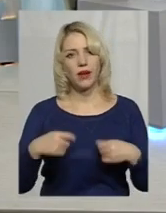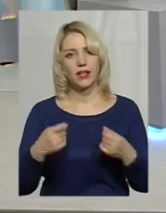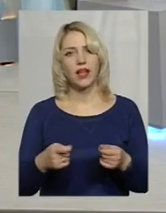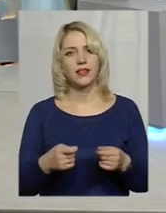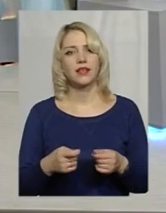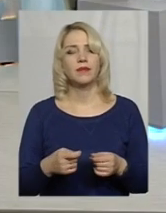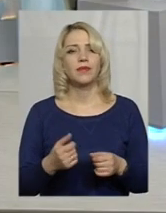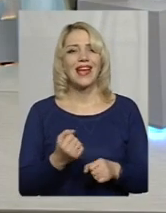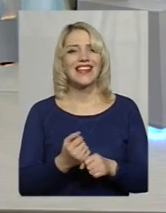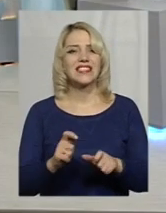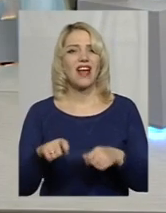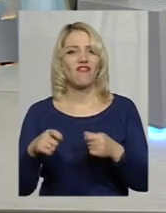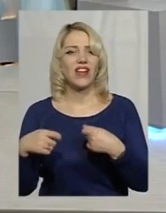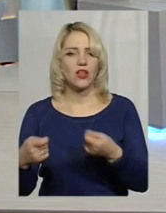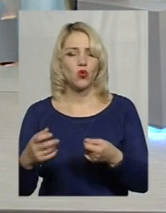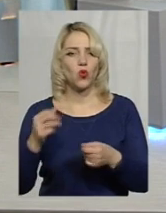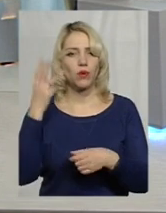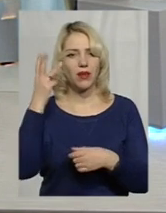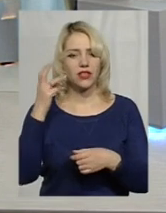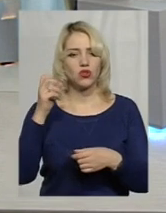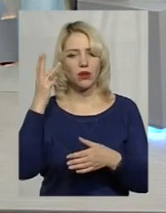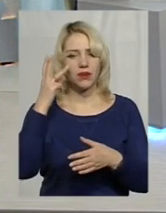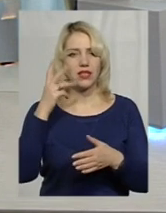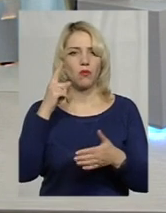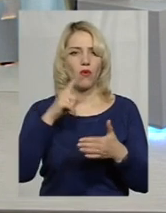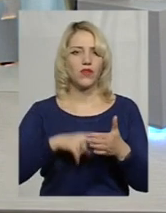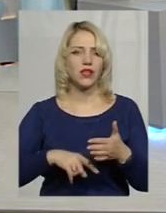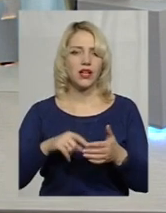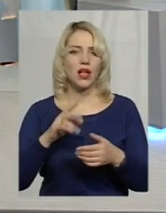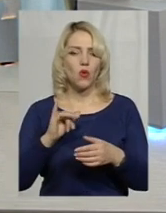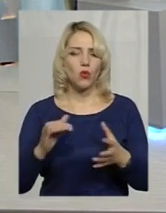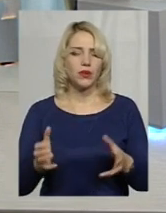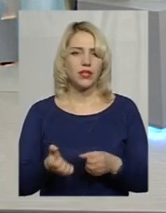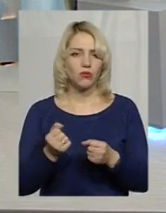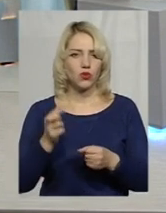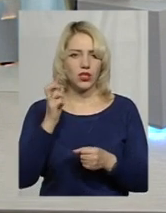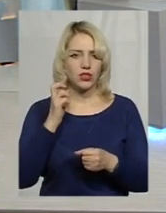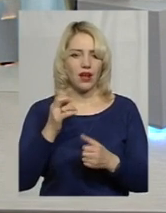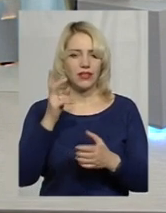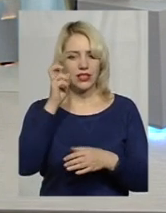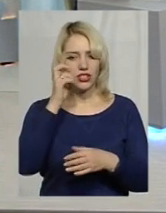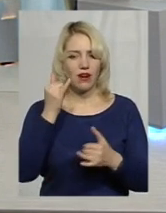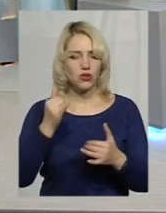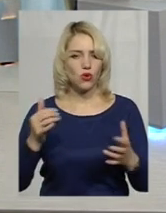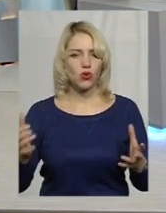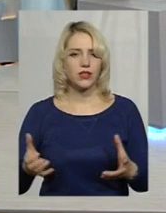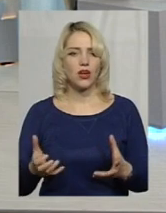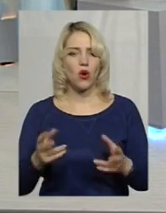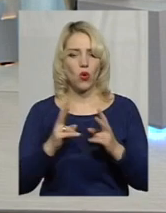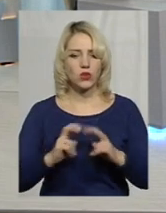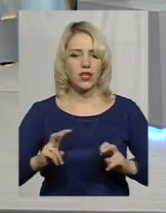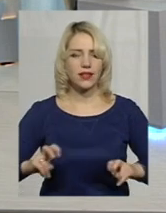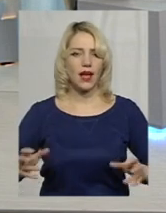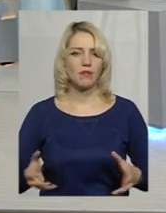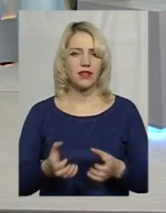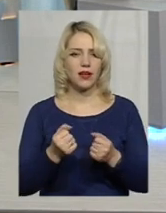хмельницькі сім'ї повірили в цю ідею підтриману державою. Держава сьогодні розглядає підтримку фінансового патронату